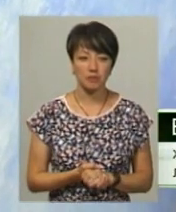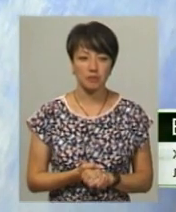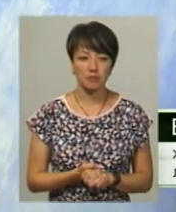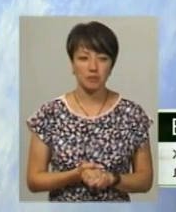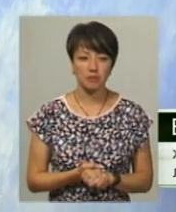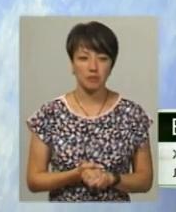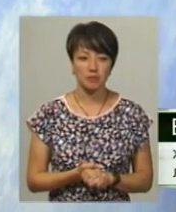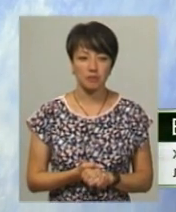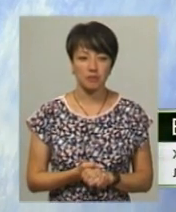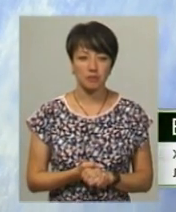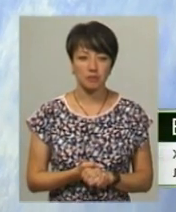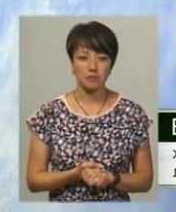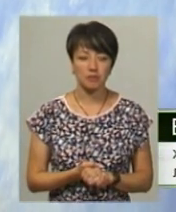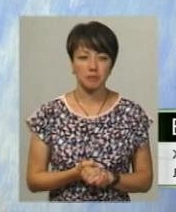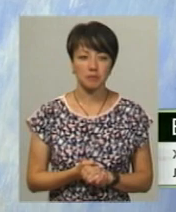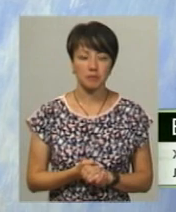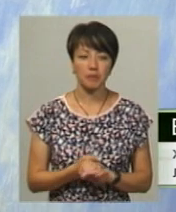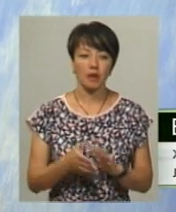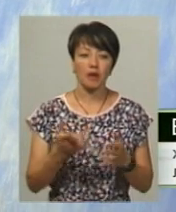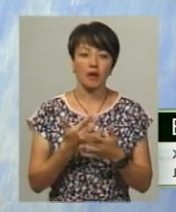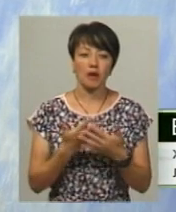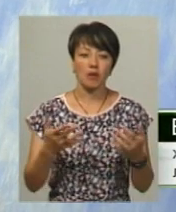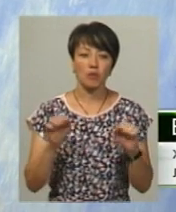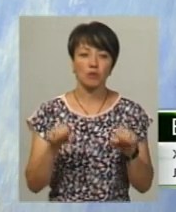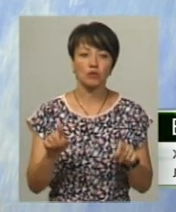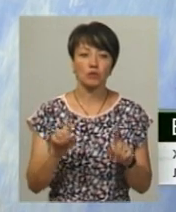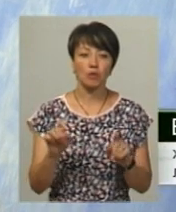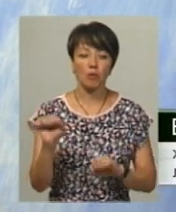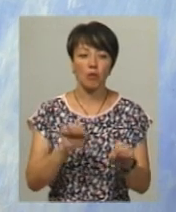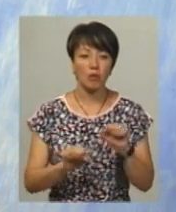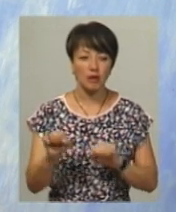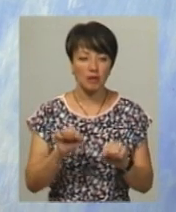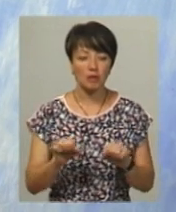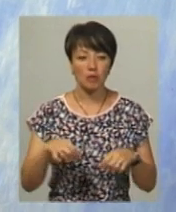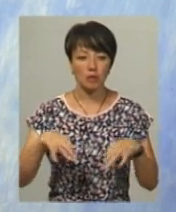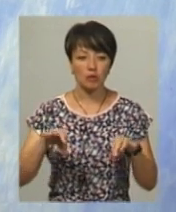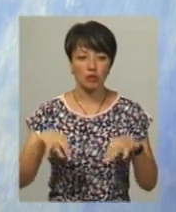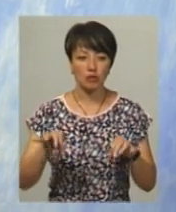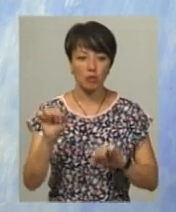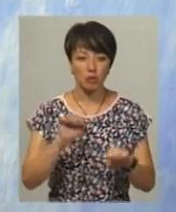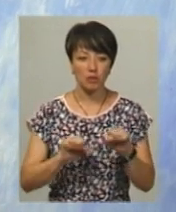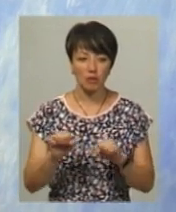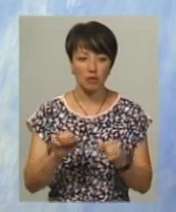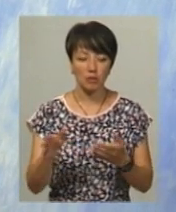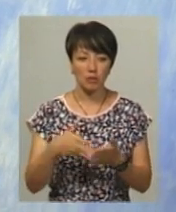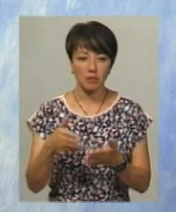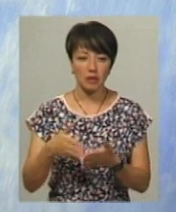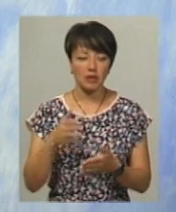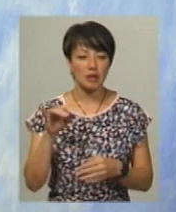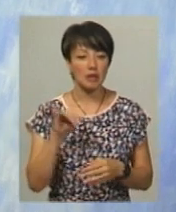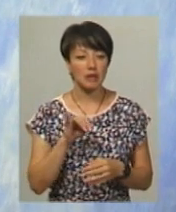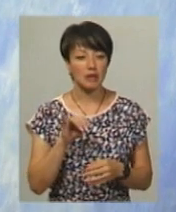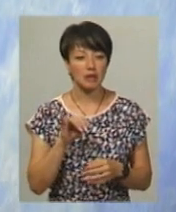все, помити, помити, помити, помити, все.